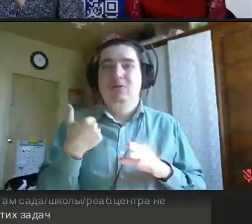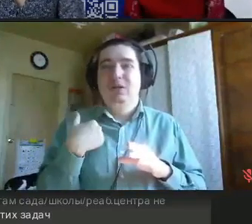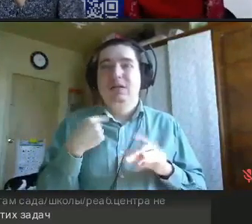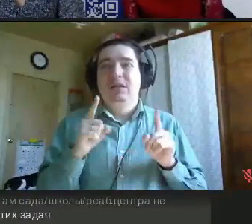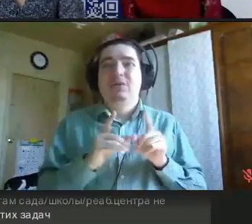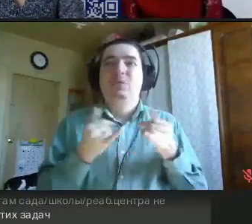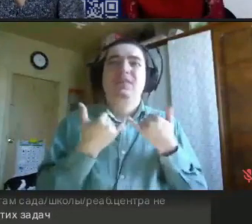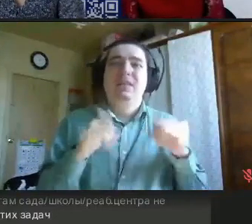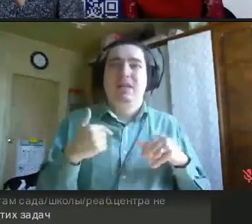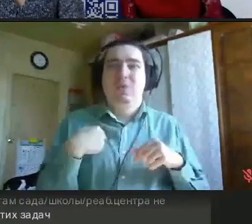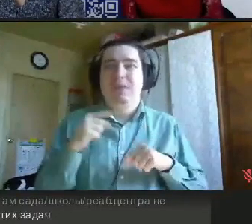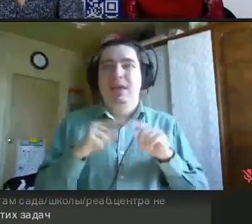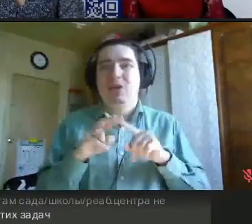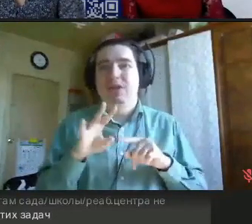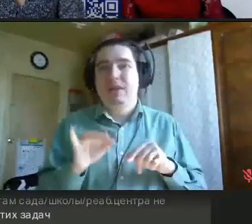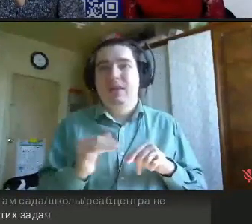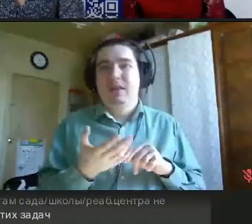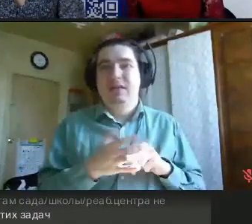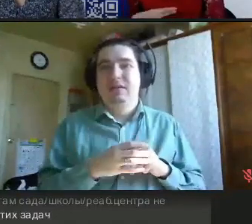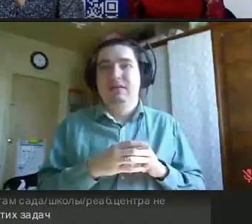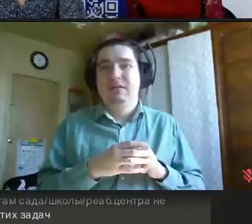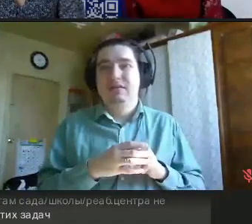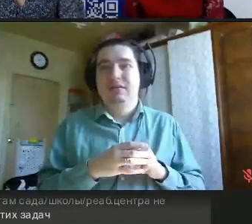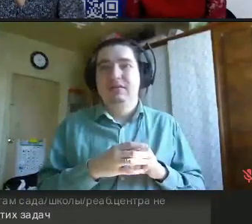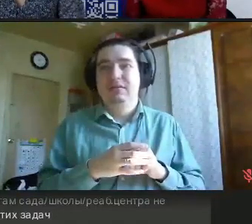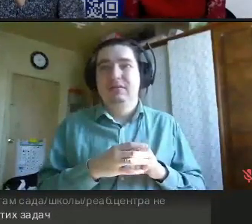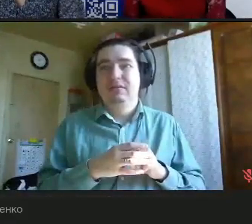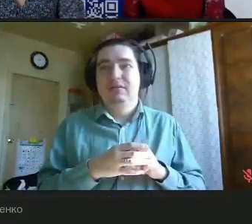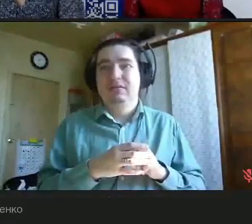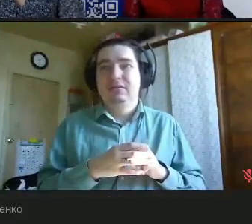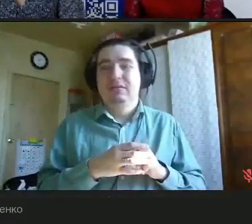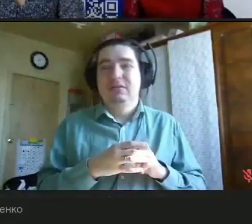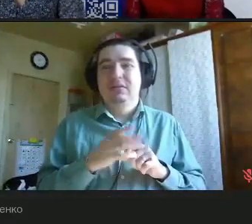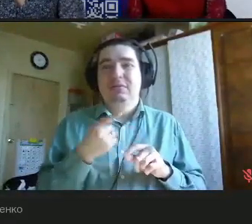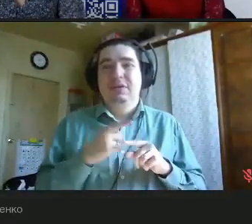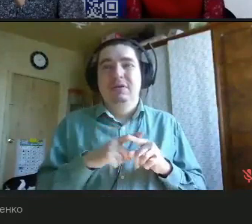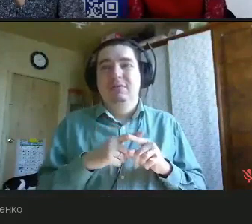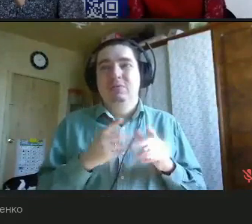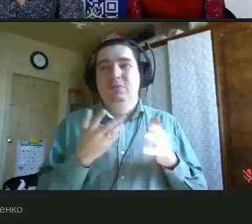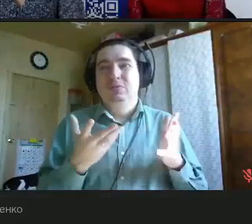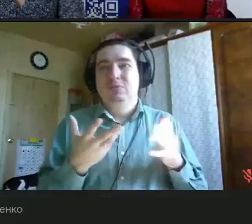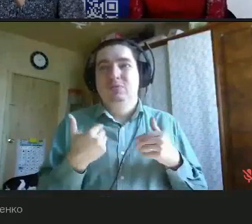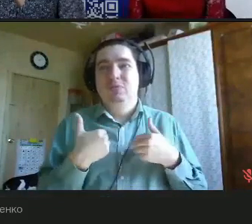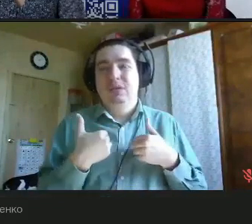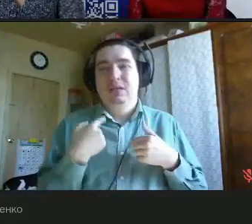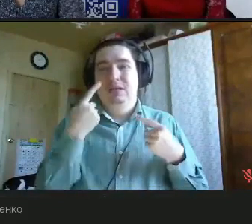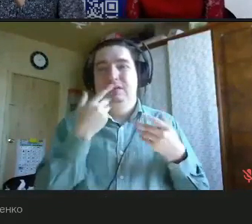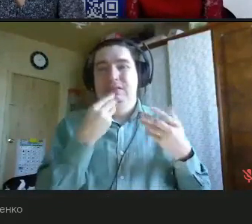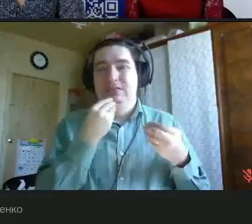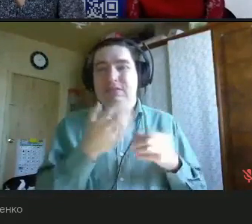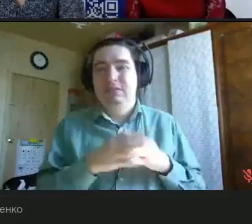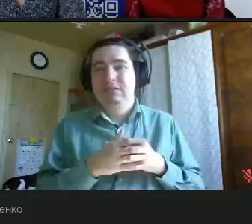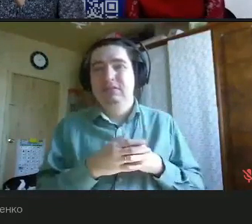или пятый звонок, мама говорит, а что ты там делаешь? Ну, я уроки учу,